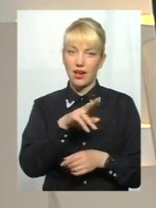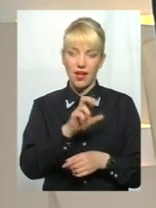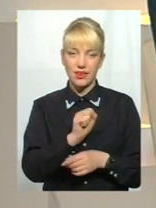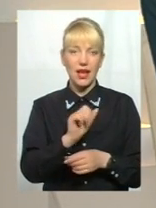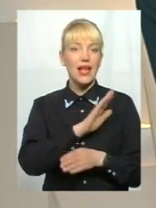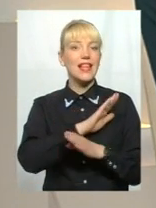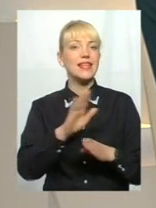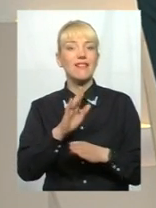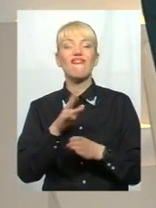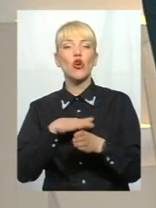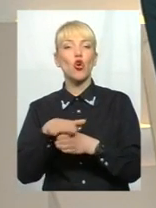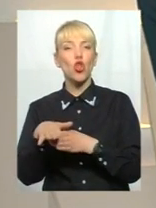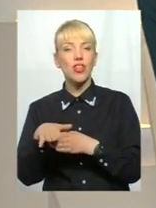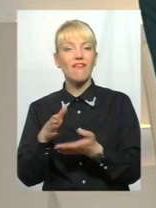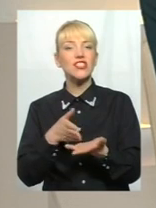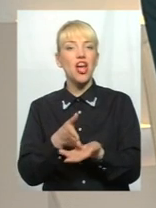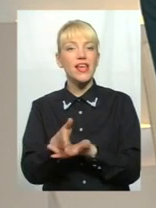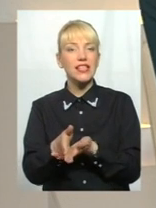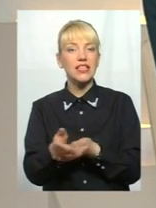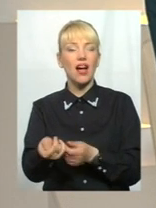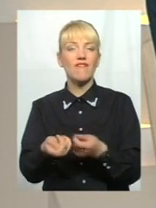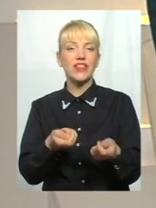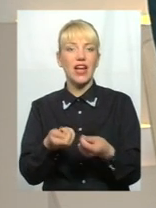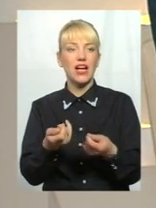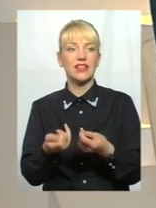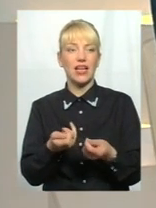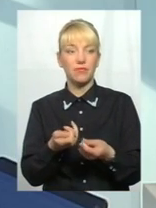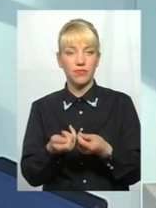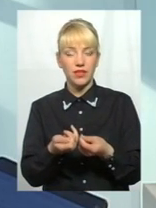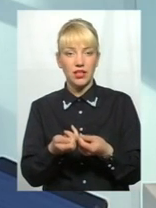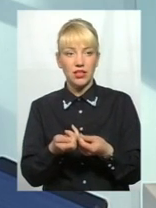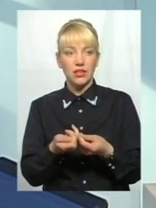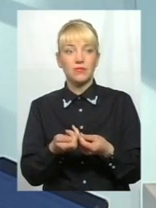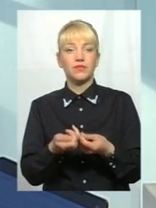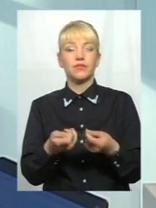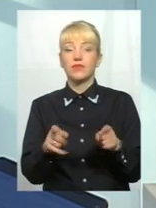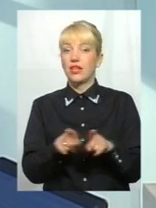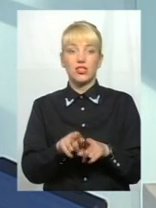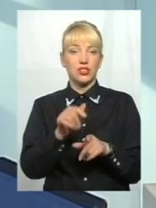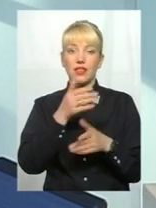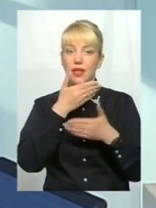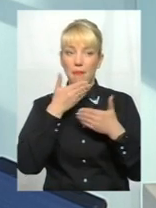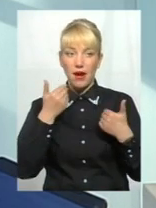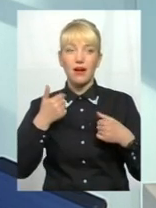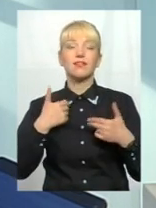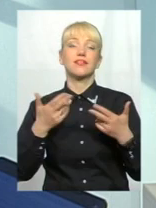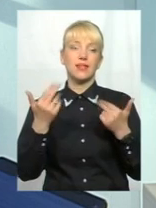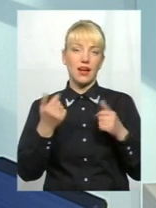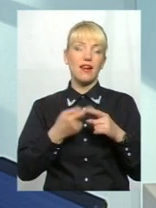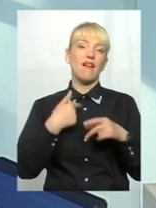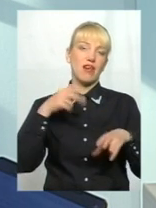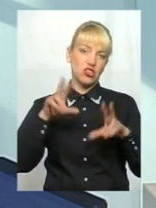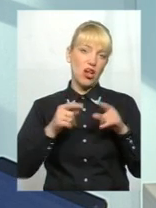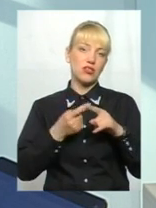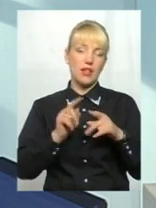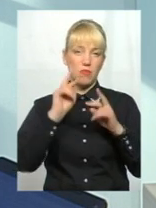виконавча гілка влади, яка, здавалося б, теж вертикаль виконавчої гілки влади, теж немає. Я вважаю це помилковим, тому що